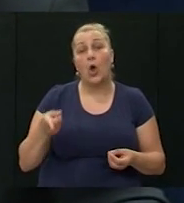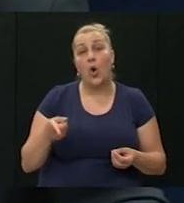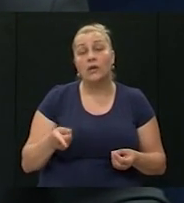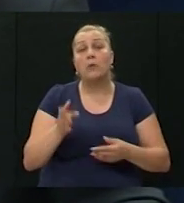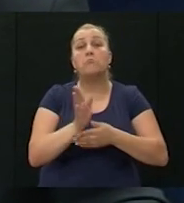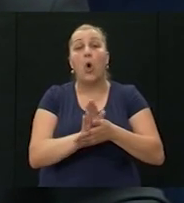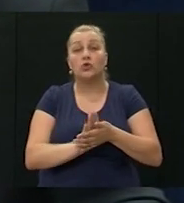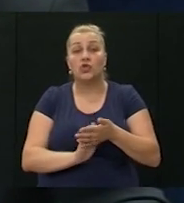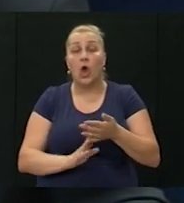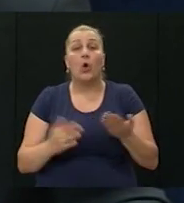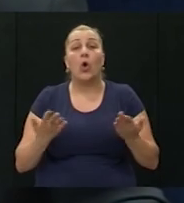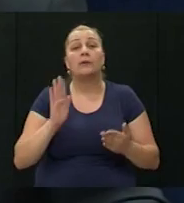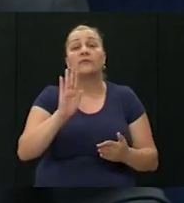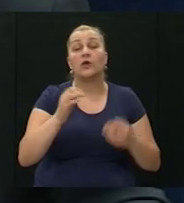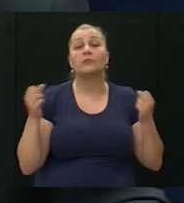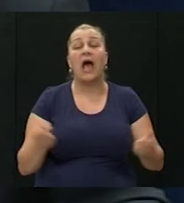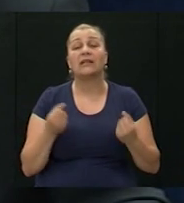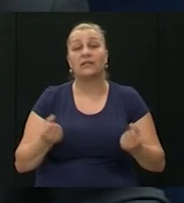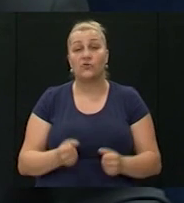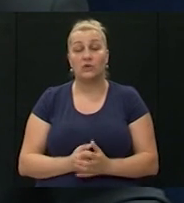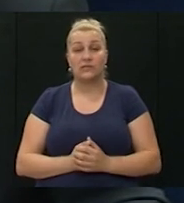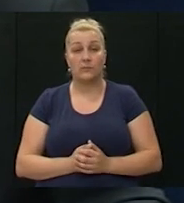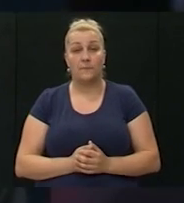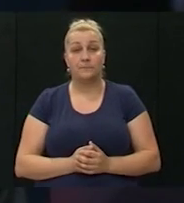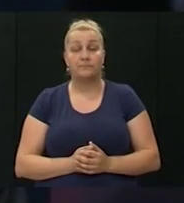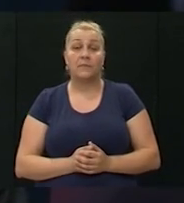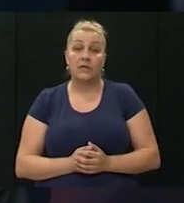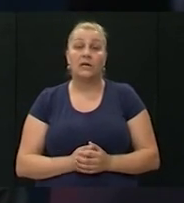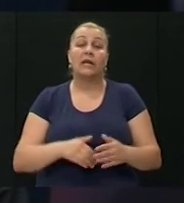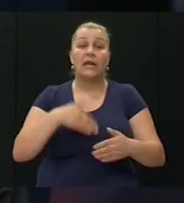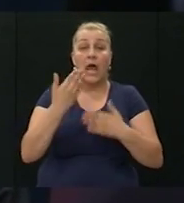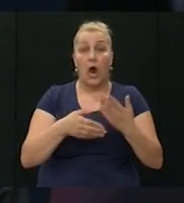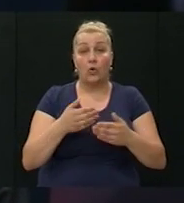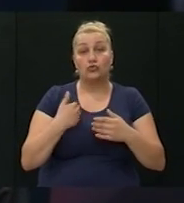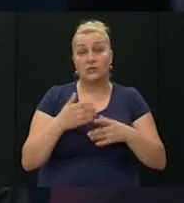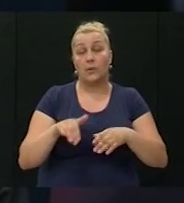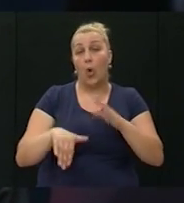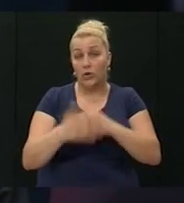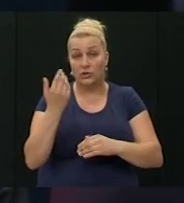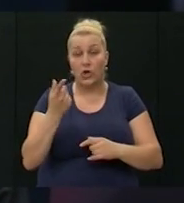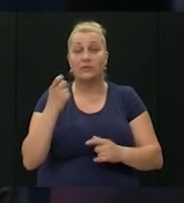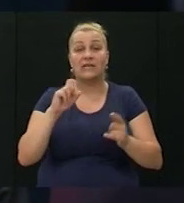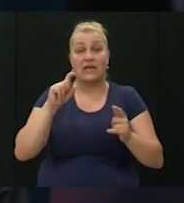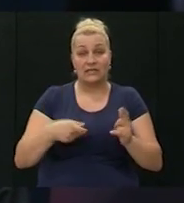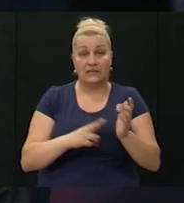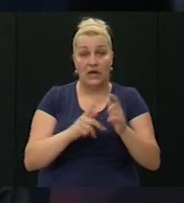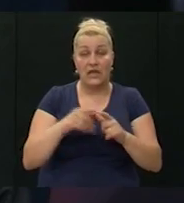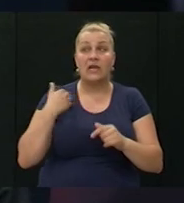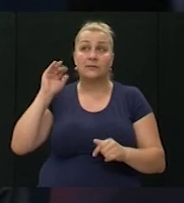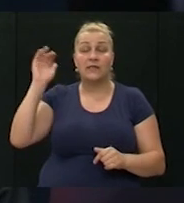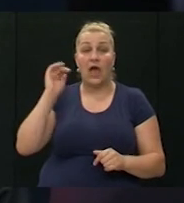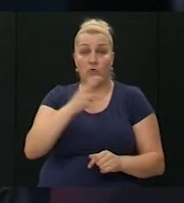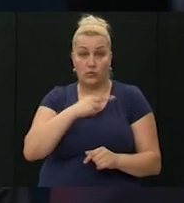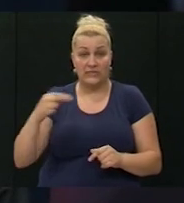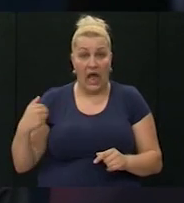vas se tiče, započeo, kojim vašim aktivnostima je počet? Pa, eto, jer nakon skidanja sam se javio u Zagreb, po preporuci,